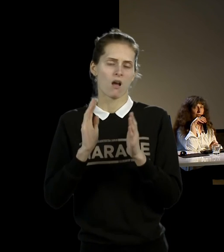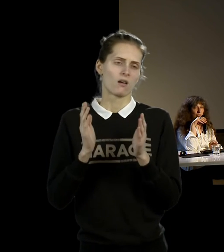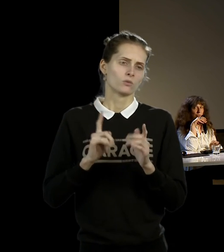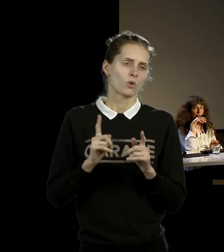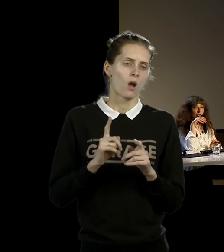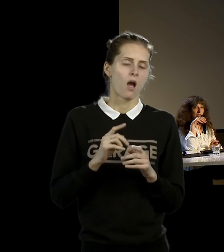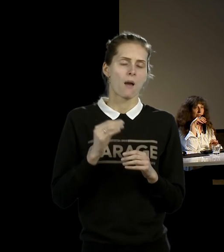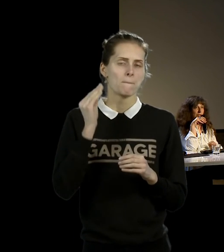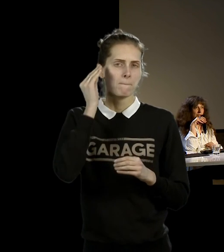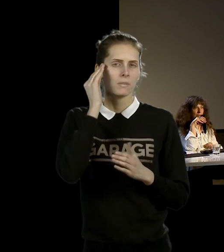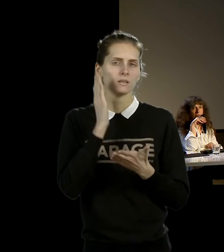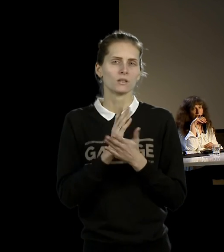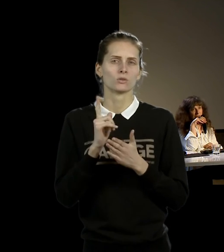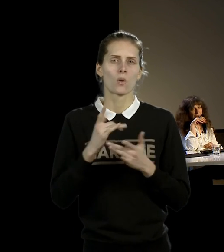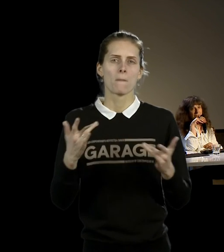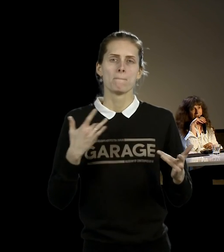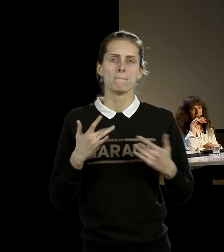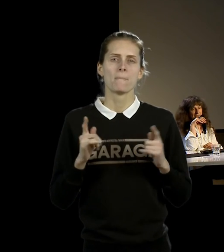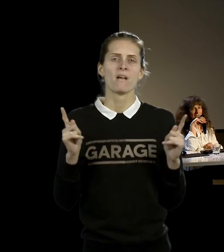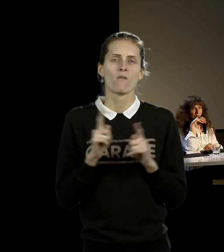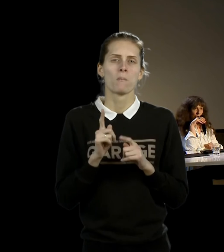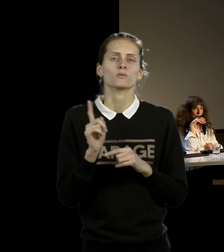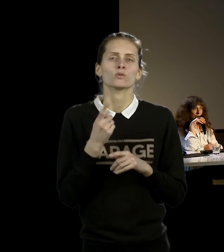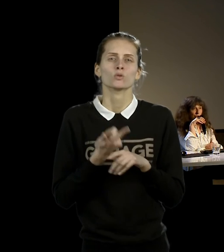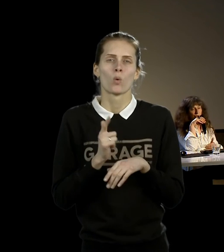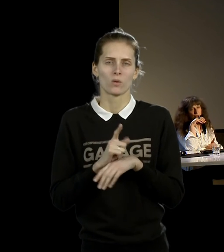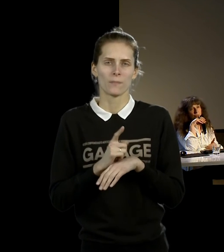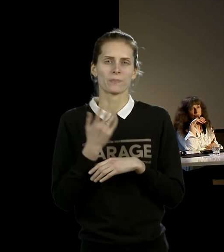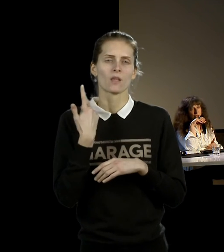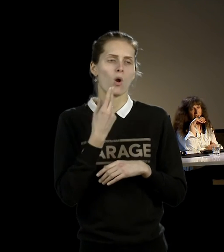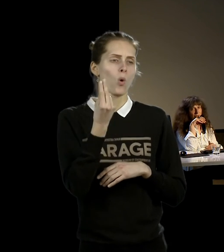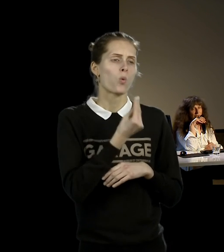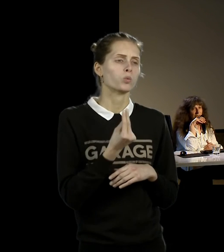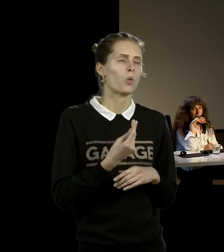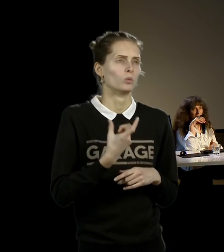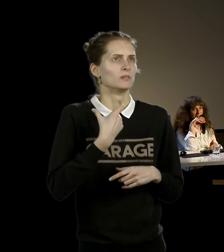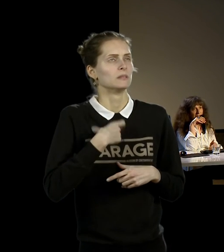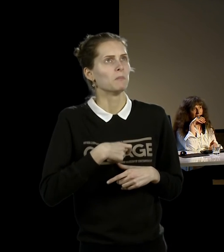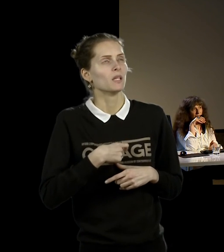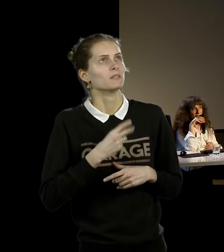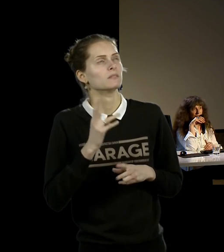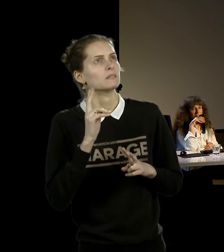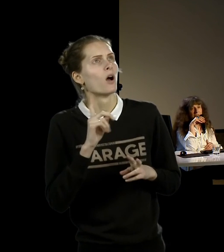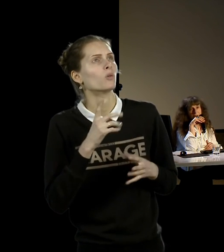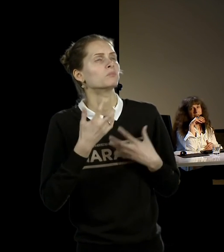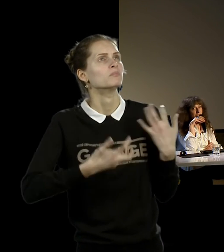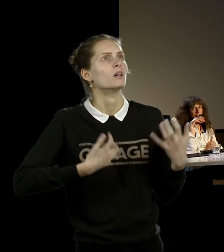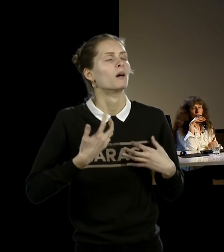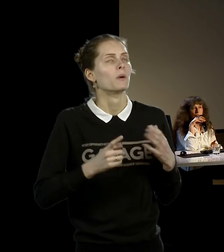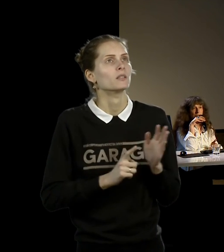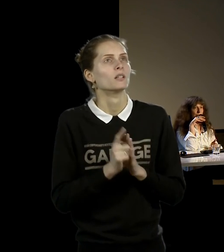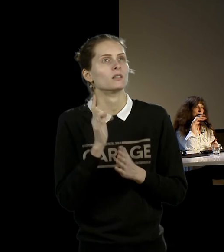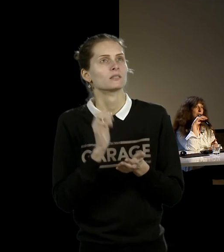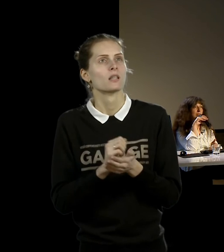искусство, которым художник занимается, когда он ищет себя. Потом он находит, что ему нужно. Если ему интересно про пространство, то он и начинает заниматься